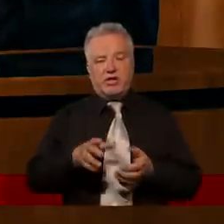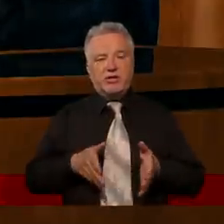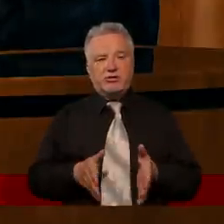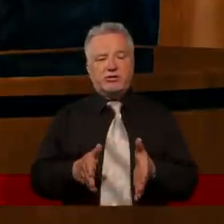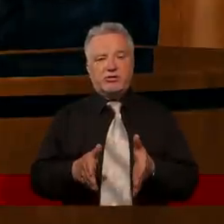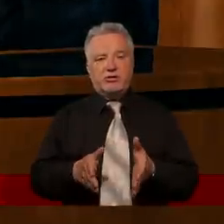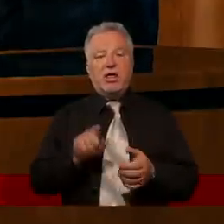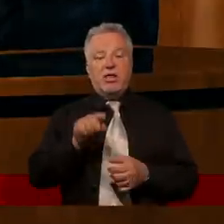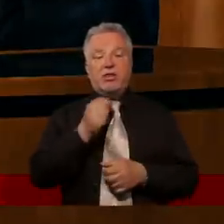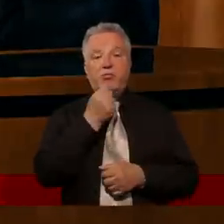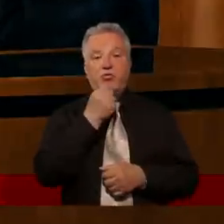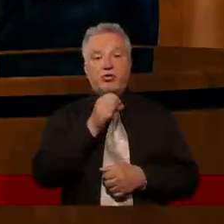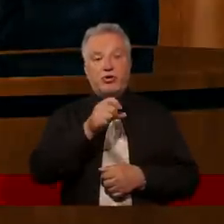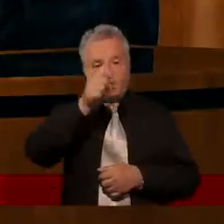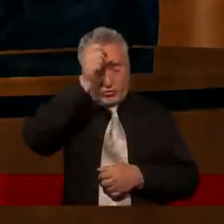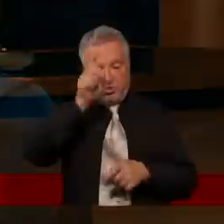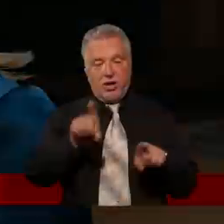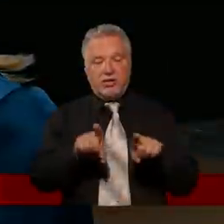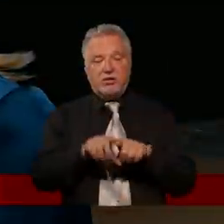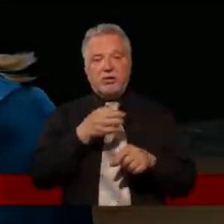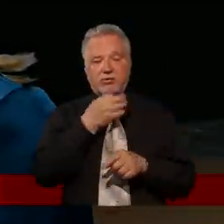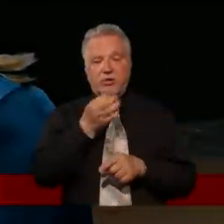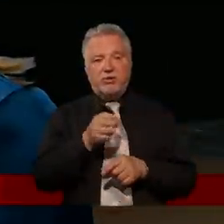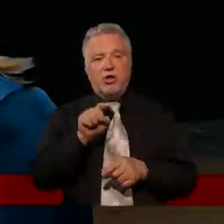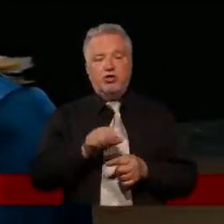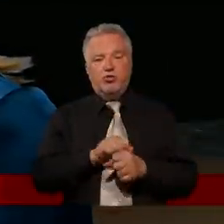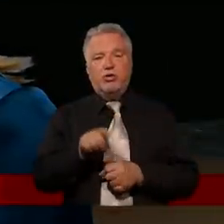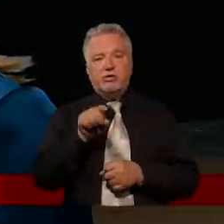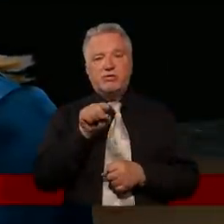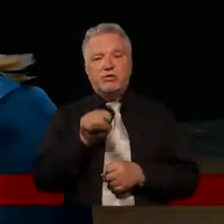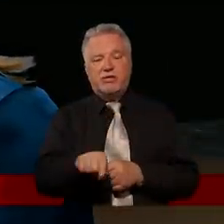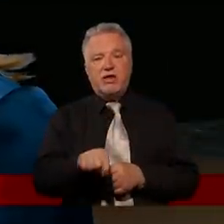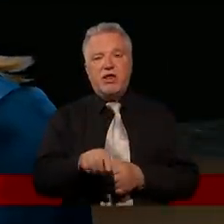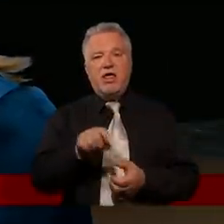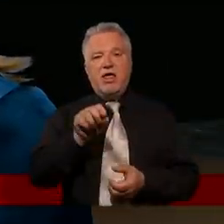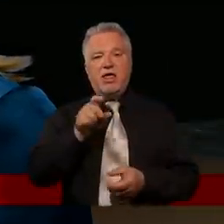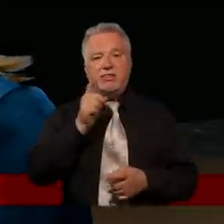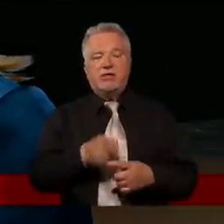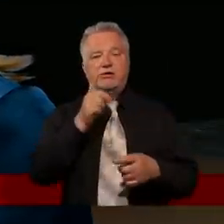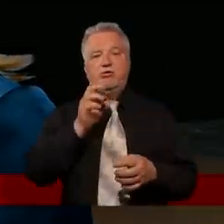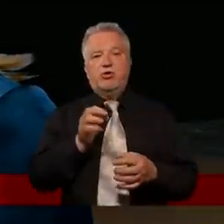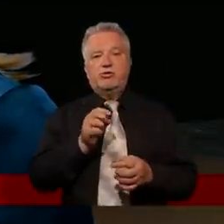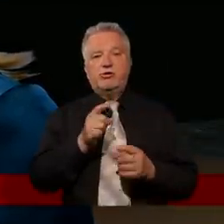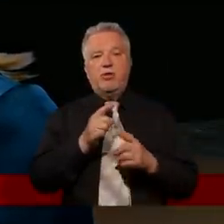młodzieniec też. Zadał pytanie, dostał odpowiedź. I tu jest teraz ten decydujący moment. Co wybiorę?